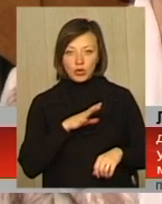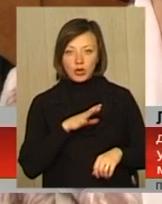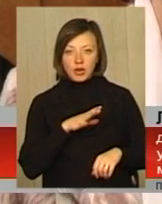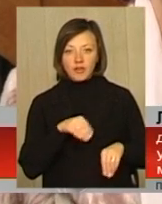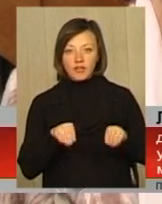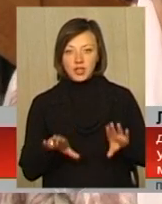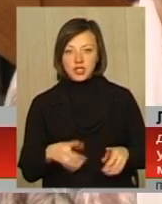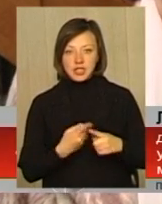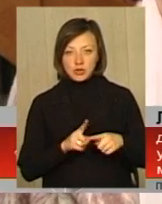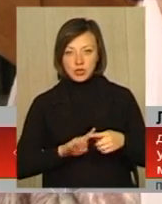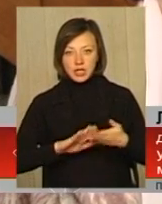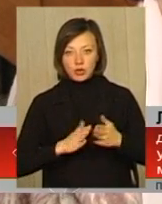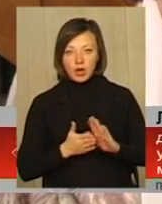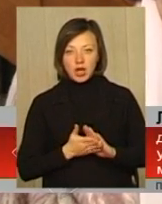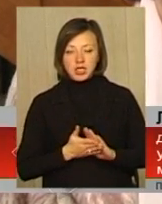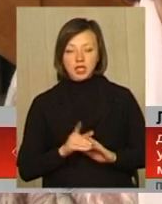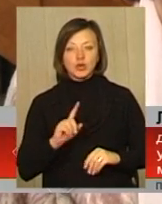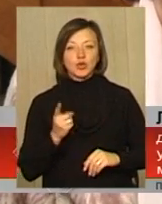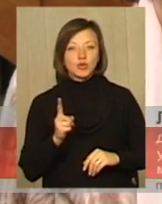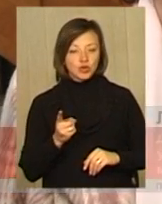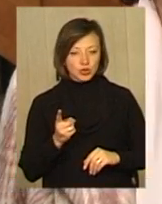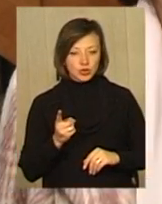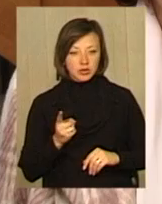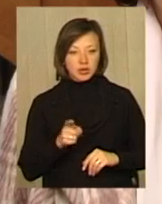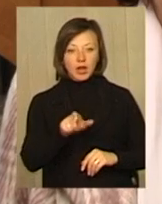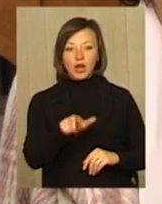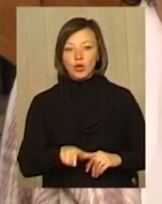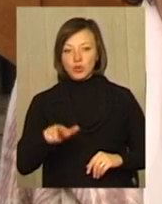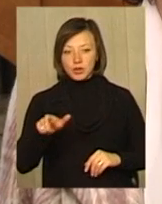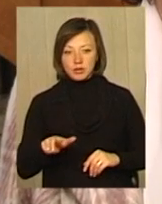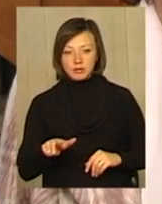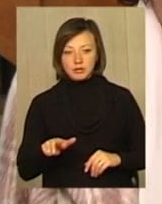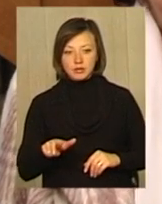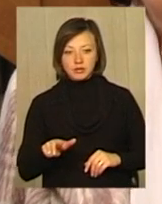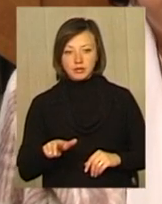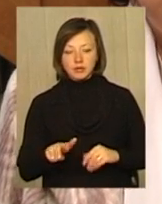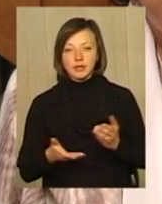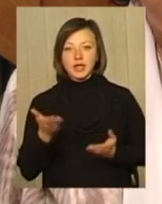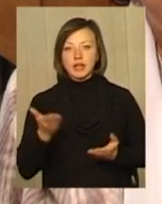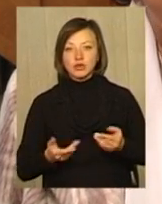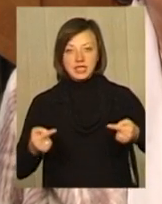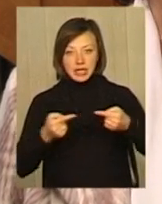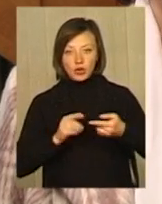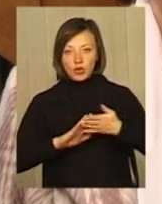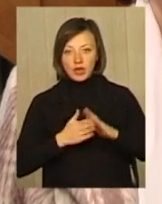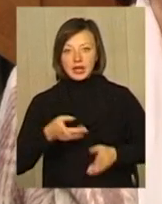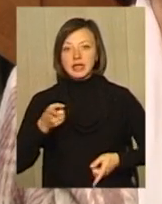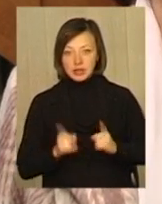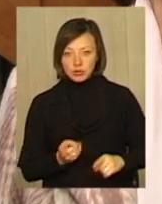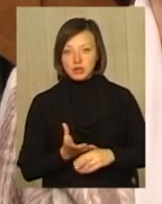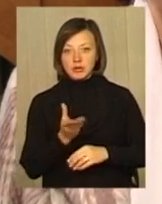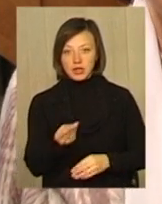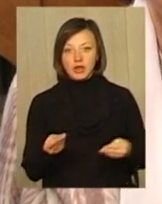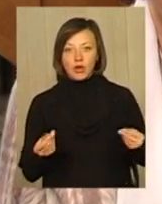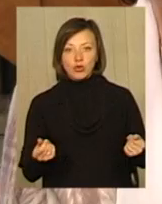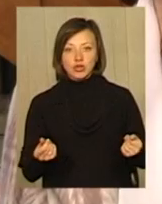цієї ситуації. Тому що люди, якщо взяти згідно договорів, вони дійсно заплатили